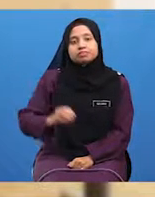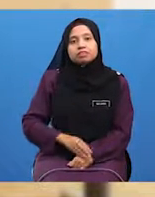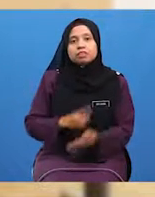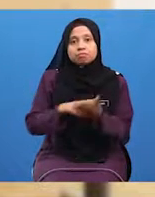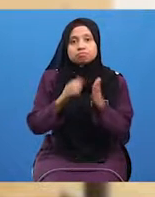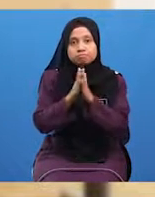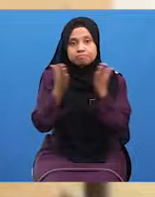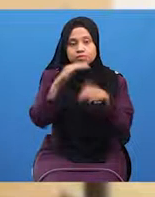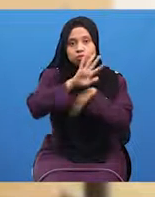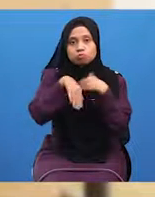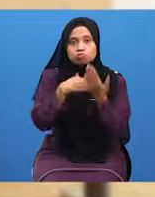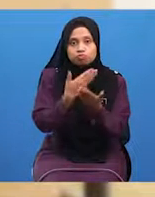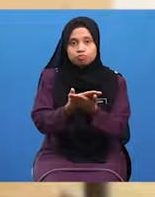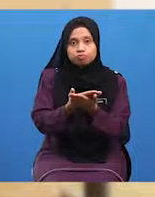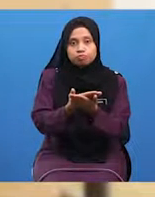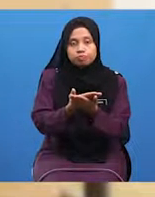Sari kata oleh SDI Media